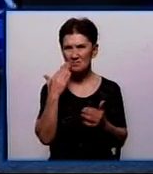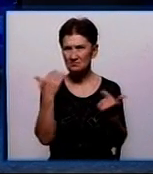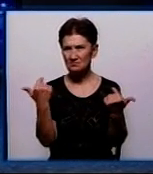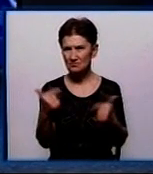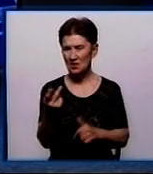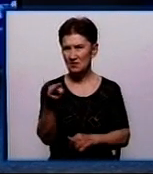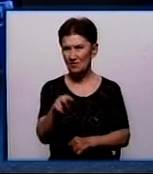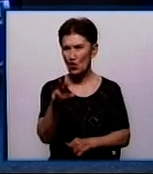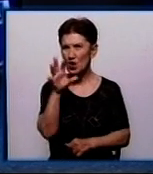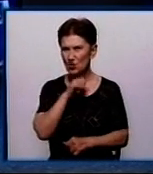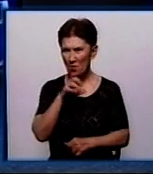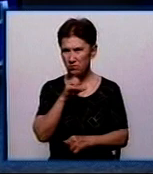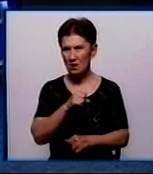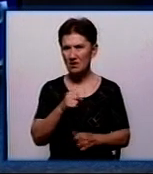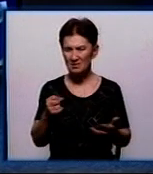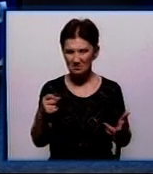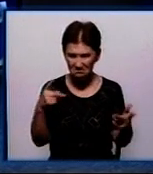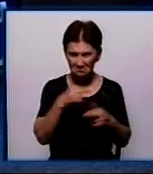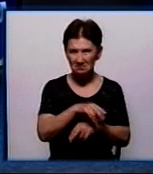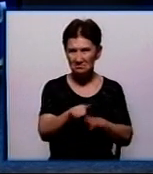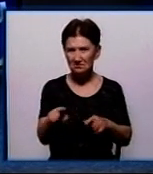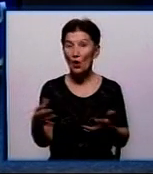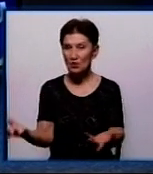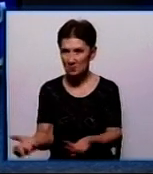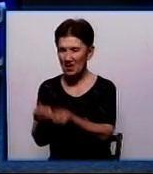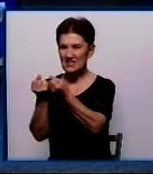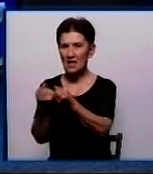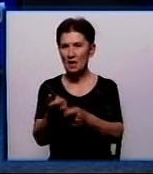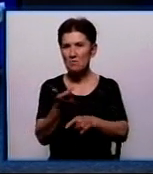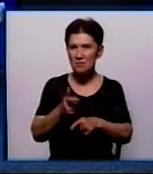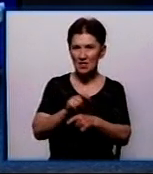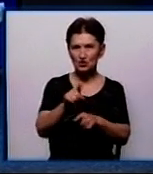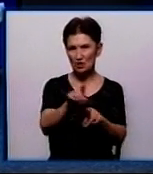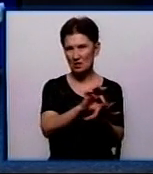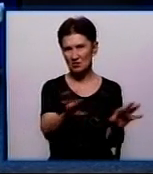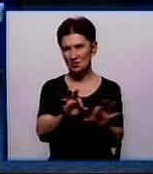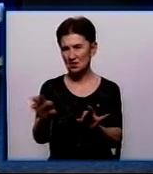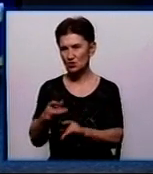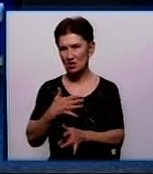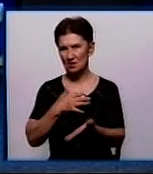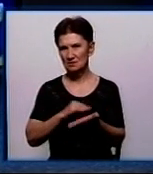собак працівникам готелю вдалося врятувати. Більше про отруєння тварин розповість Ольга Проценко.